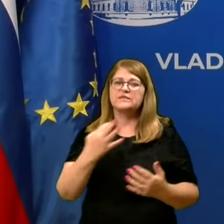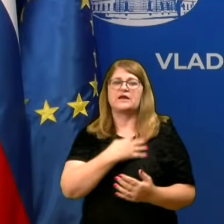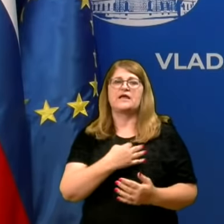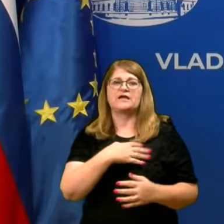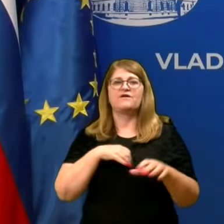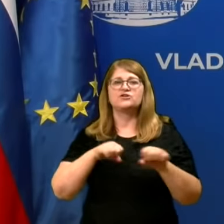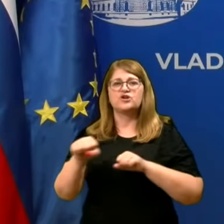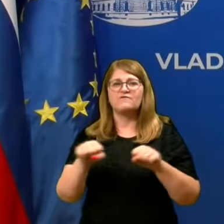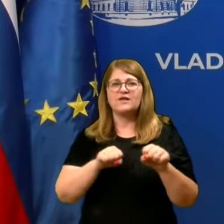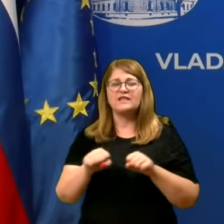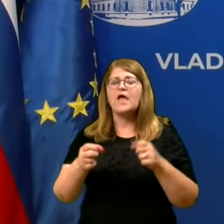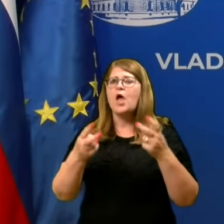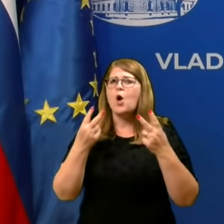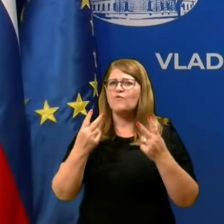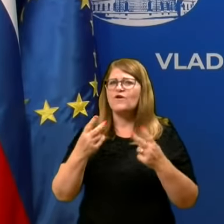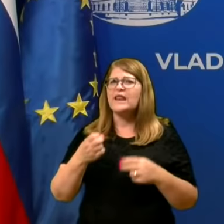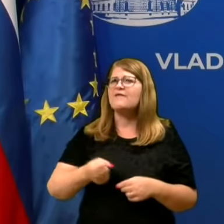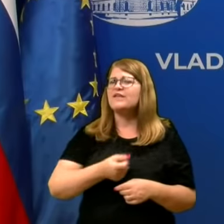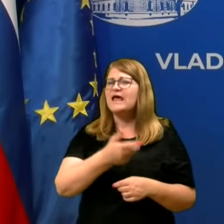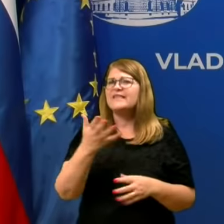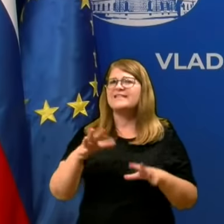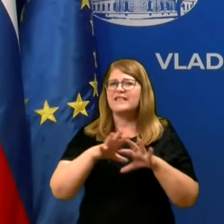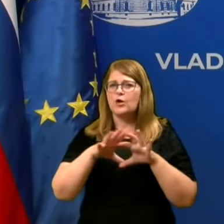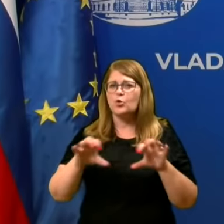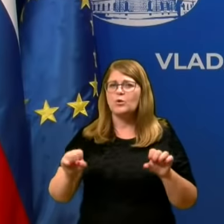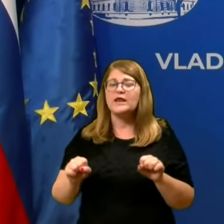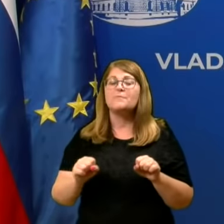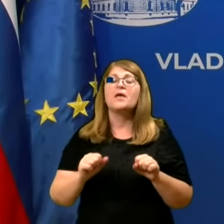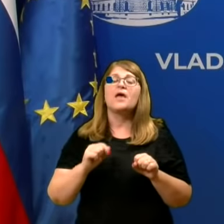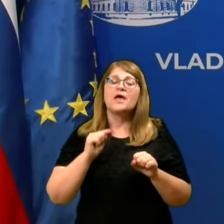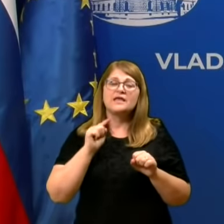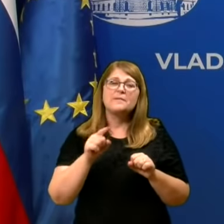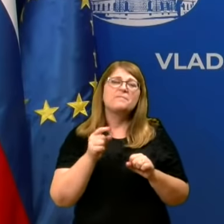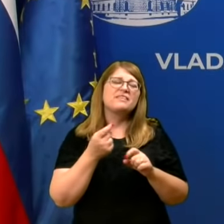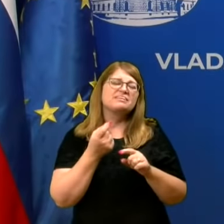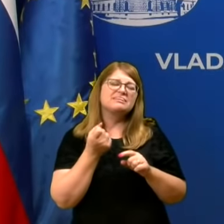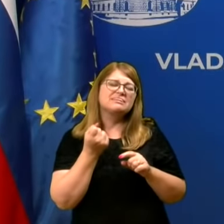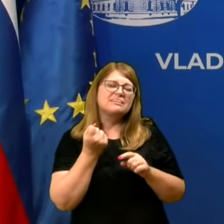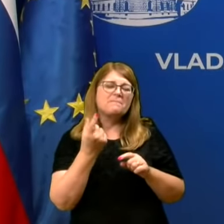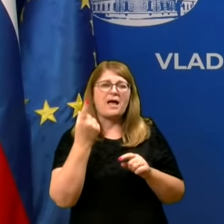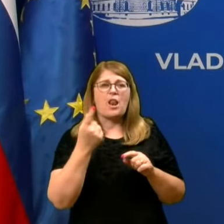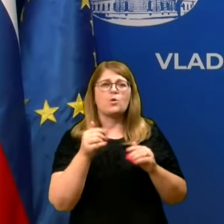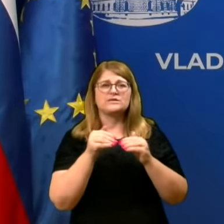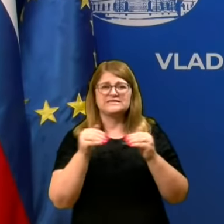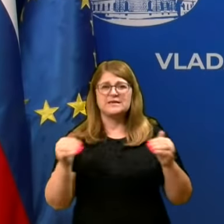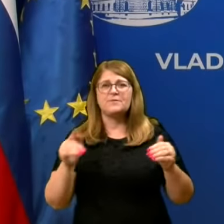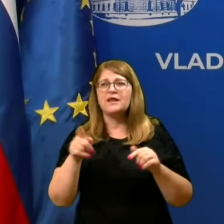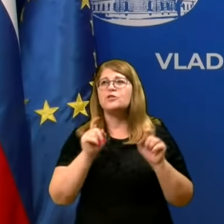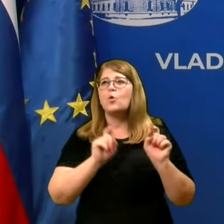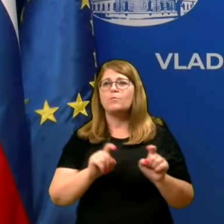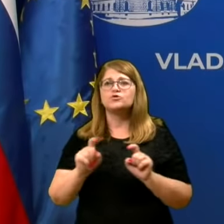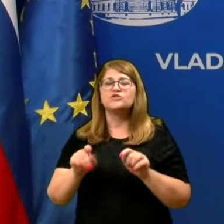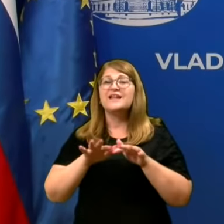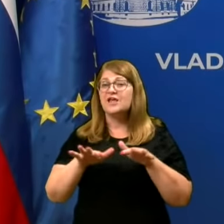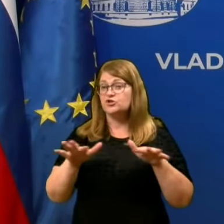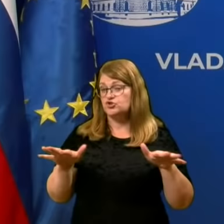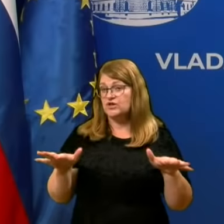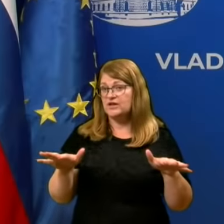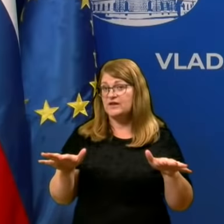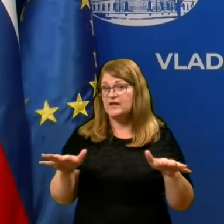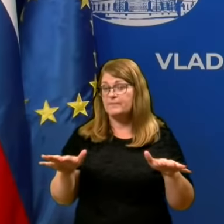uveljavila nekatere ukrepe, ki bi vendar le vsaj nekoliko zamejila in upočasnila širjenje.